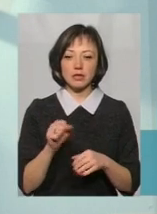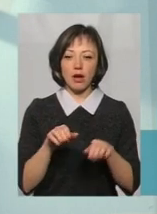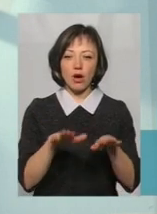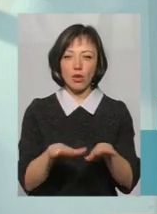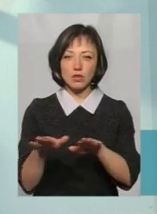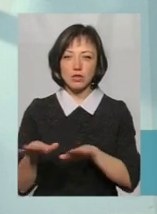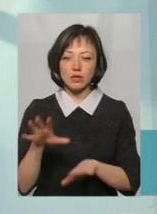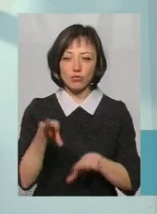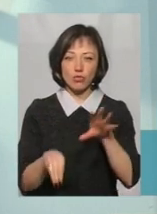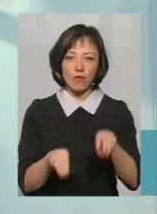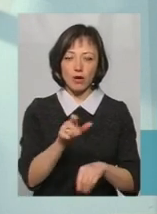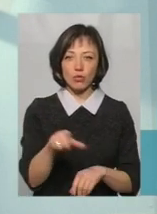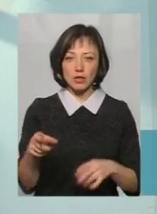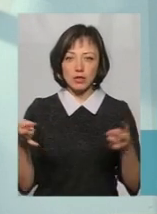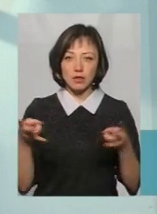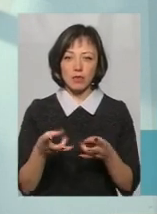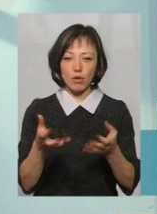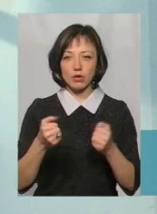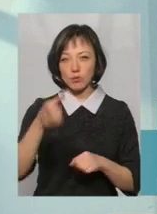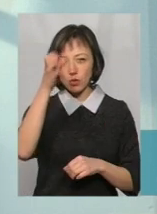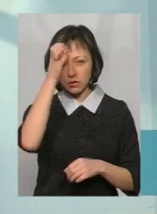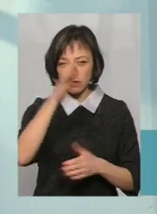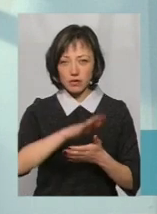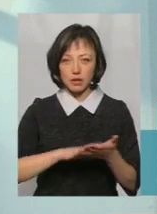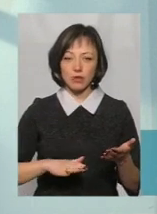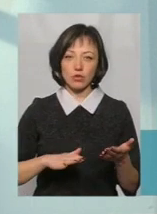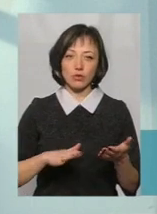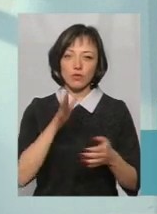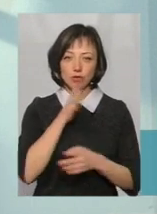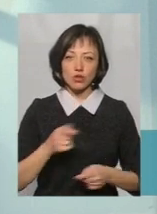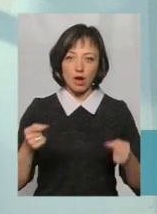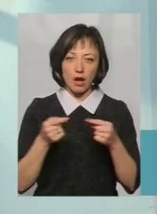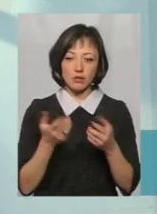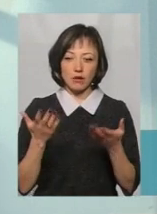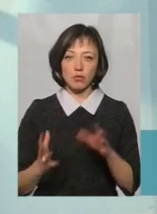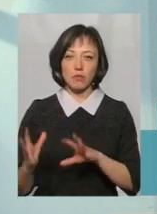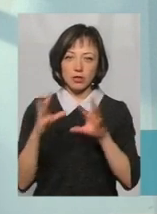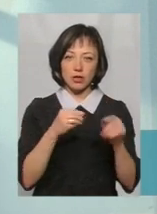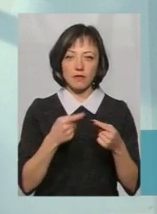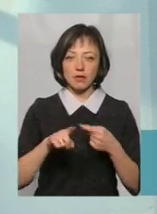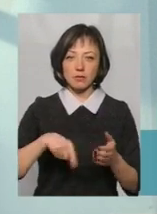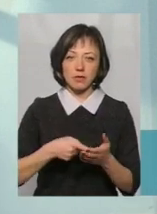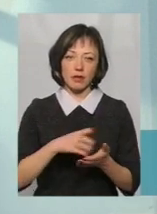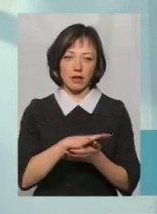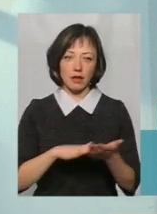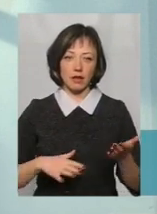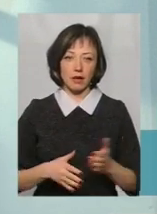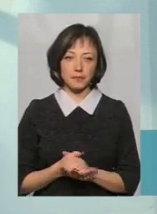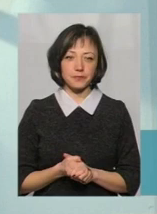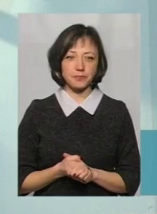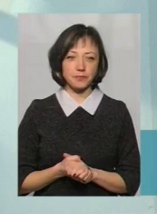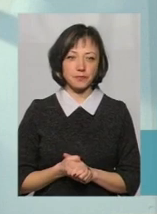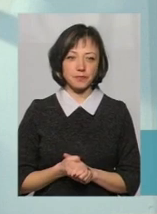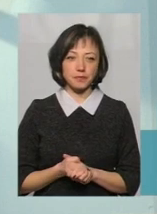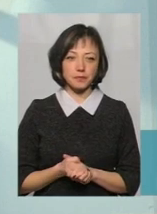людей, людям потрібно отримати освіту вчасно, якщо вони переїжджають в інше місто і так далі. І,